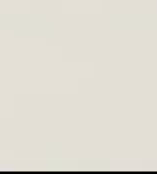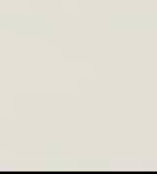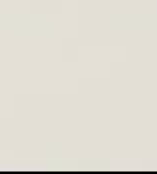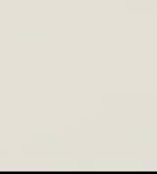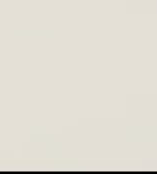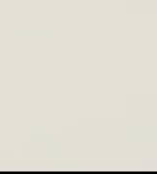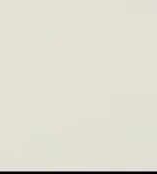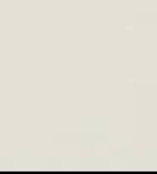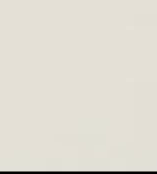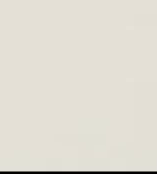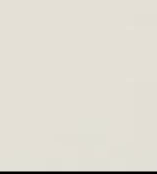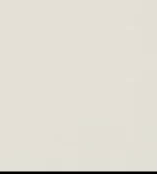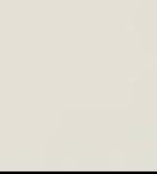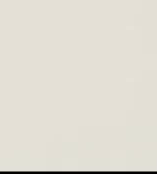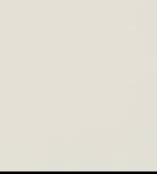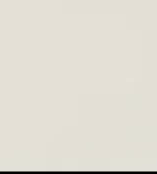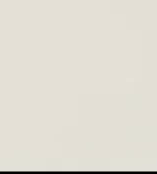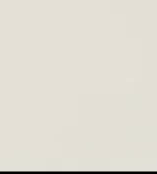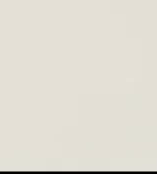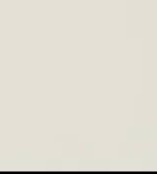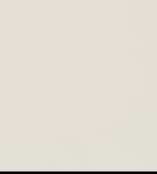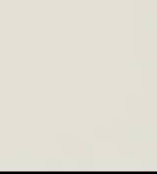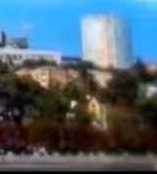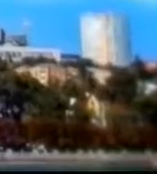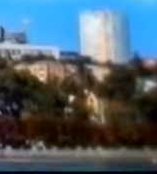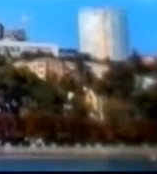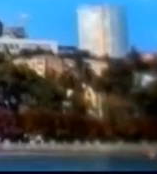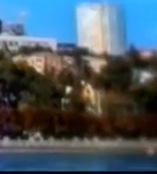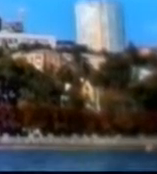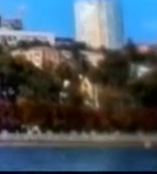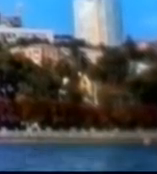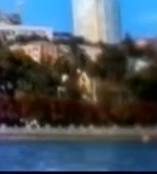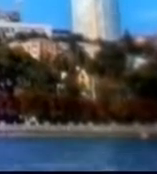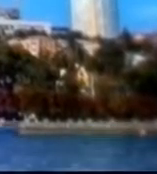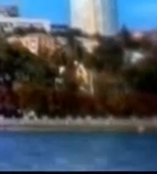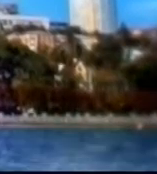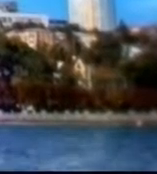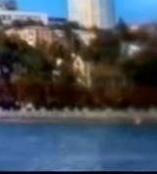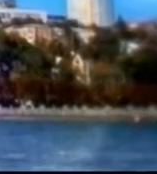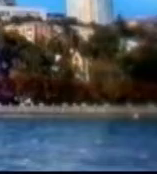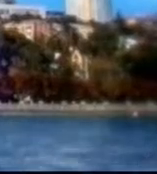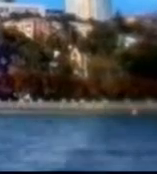Одежда ведущим предоставлена магазином «Манго». Субтитры